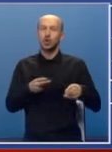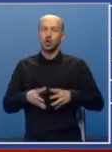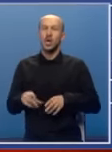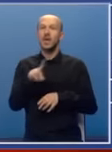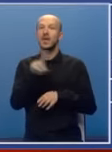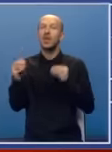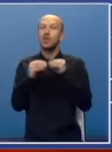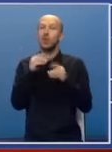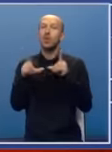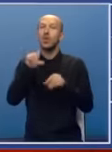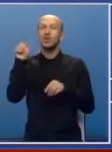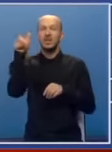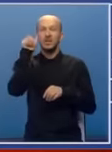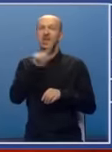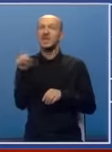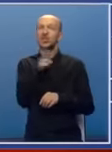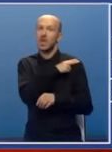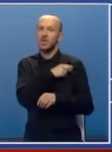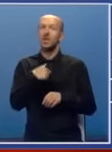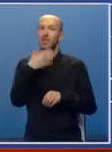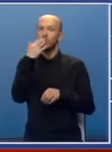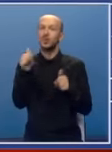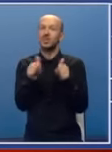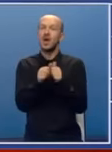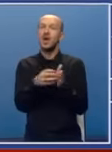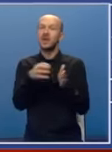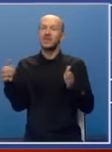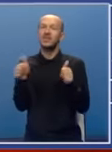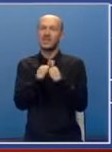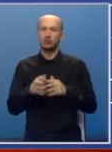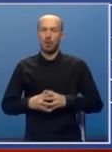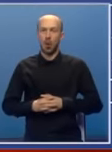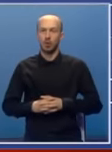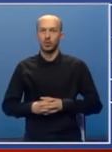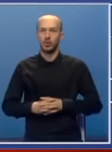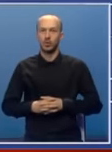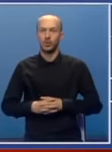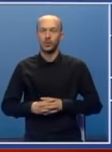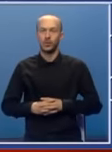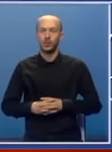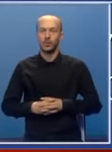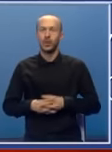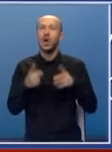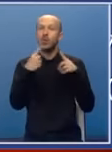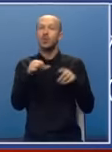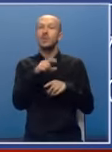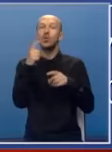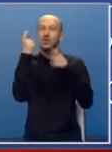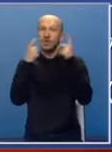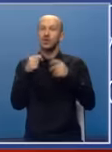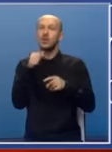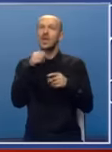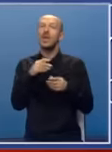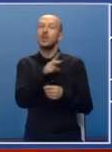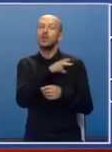nikakav problem u Republike Srbije nećete imati i mi ćemo sa vama nastaviti da srađujemo. Posebno smatrajući i